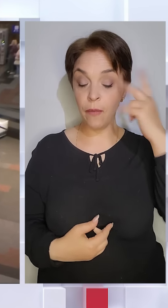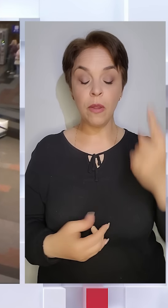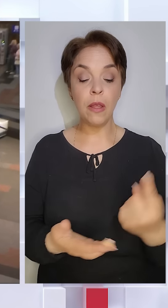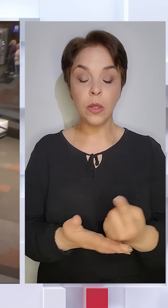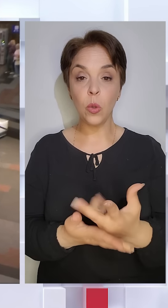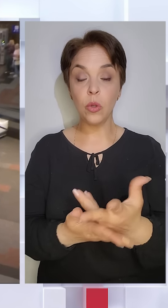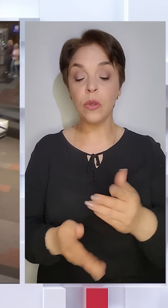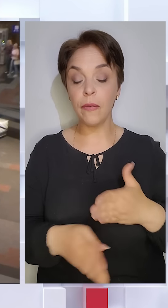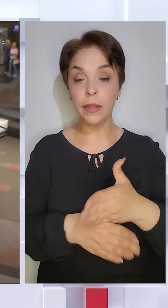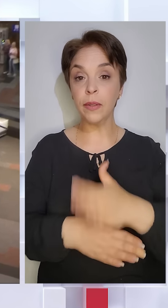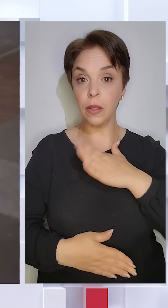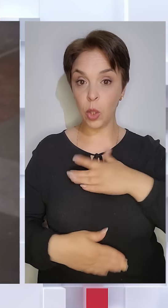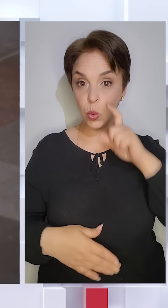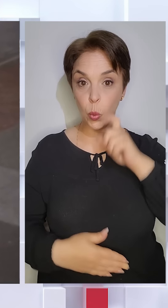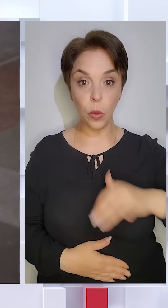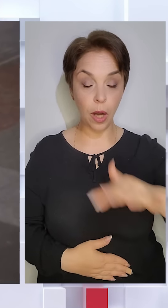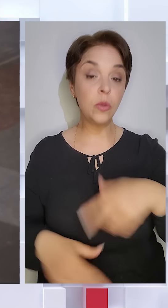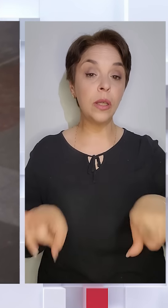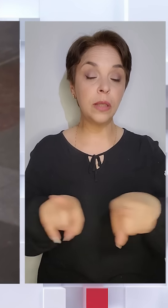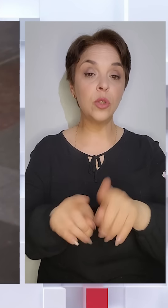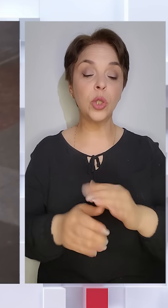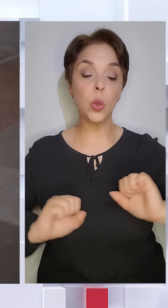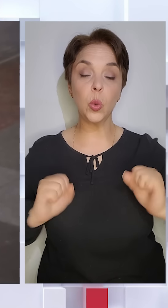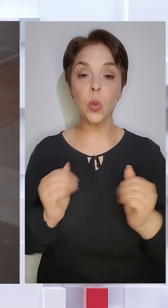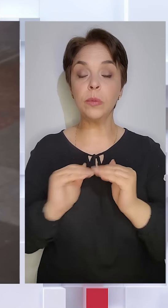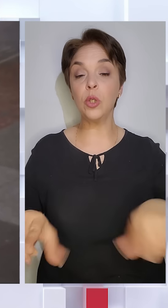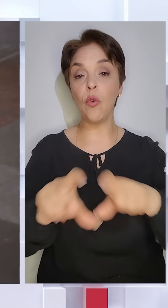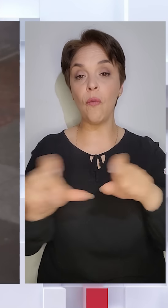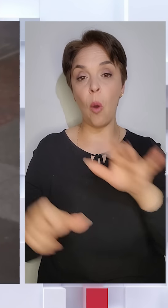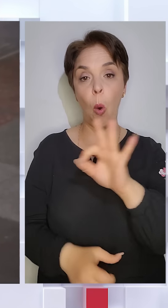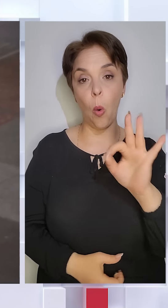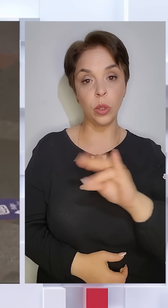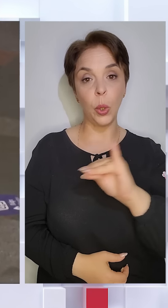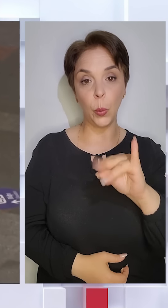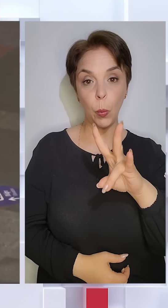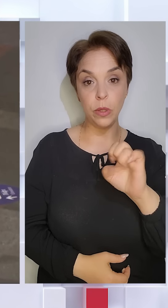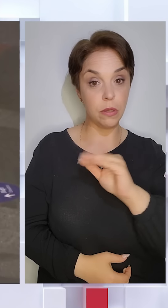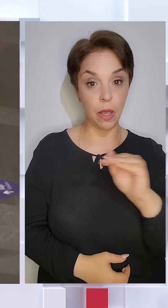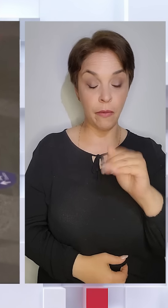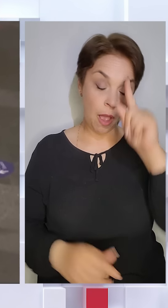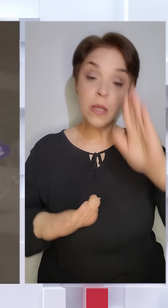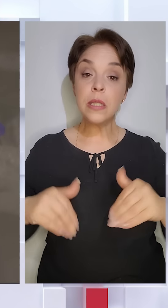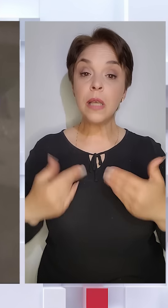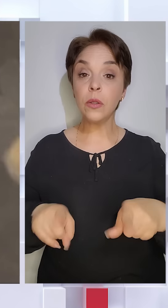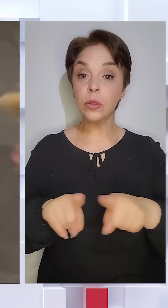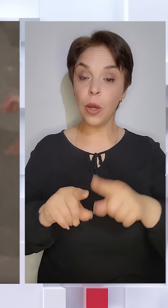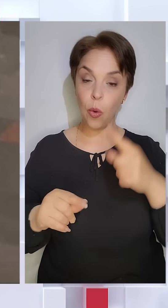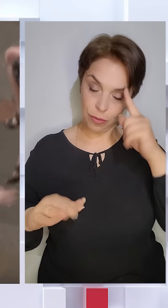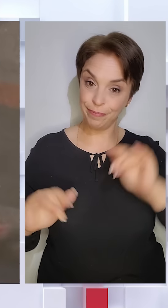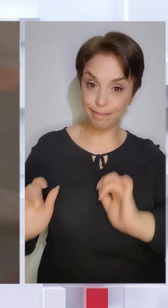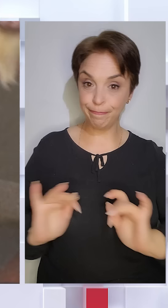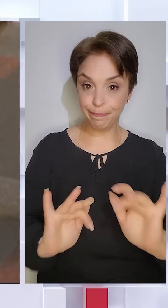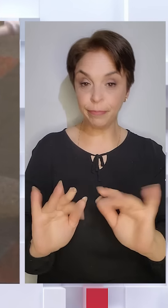неодноразово відвідувала нашу країну, а також є другом дитячого фонду ООН Юнісеф. Ініціаторами такого імпровізованого